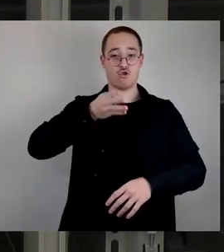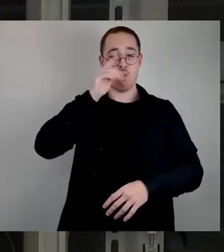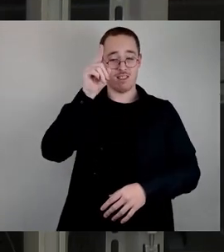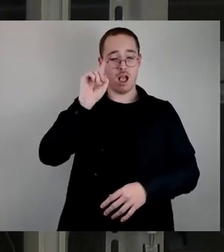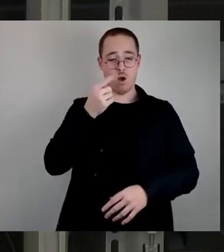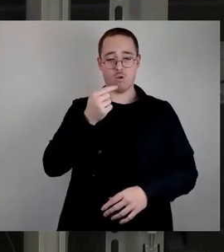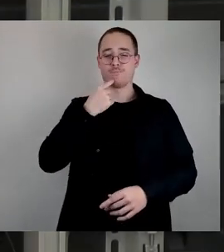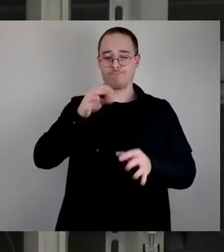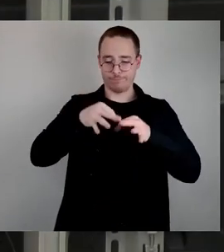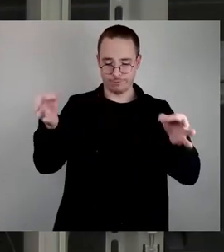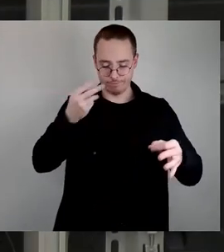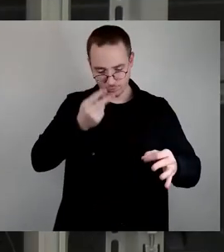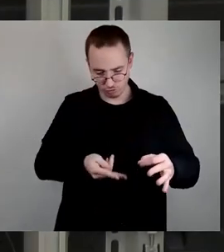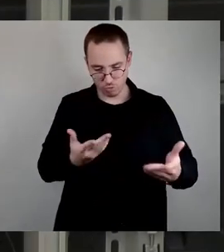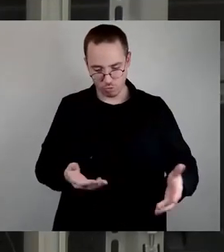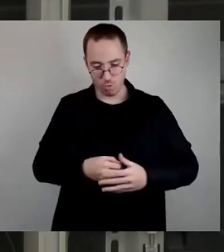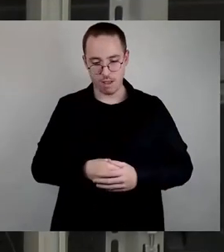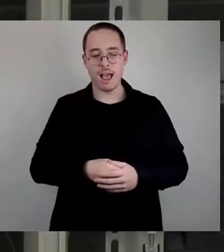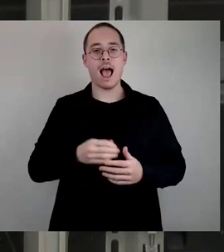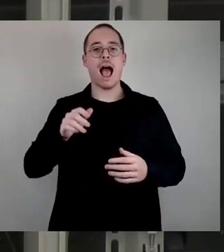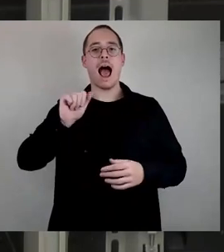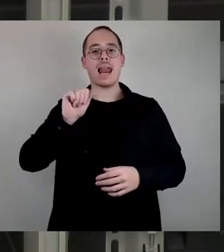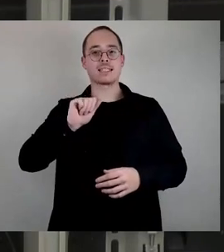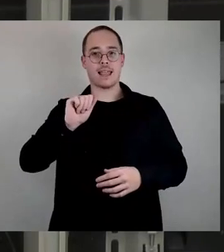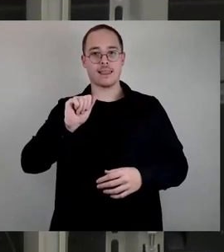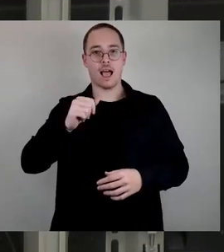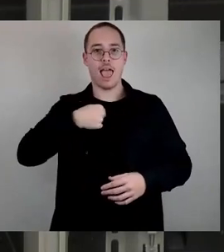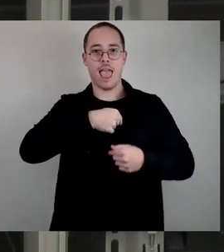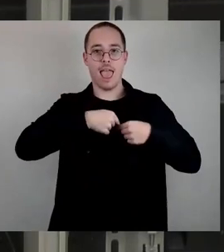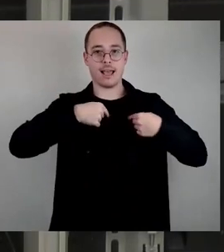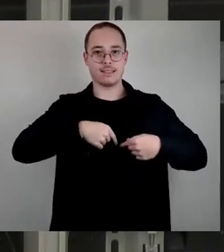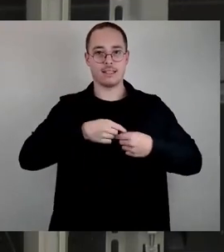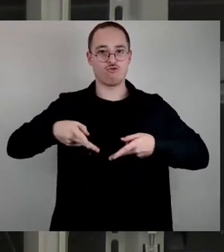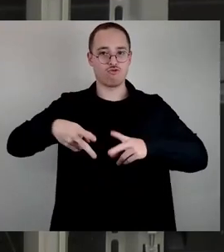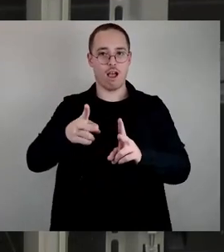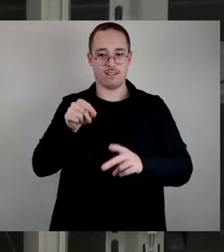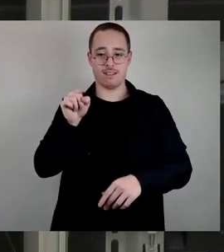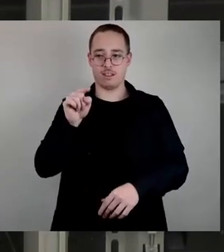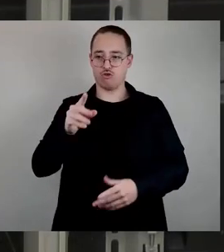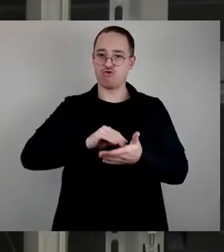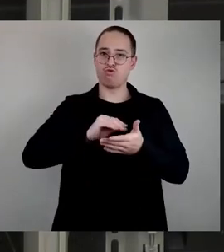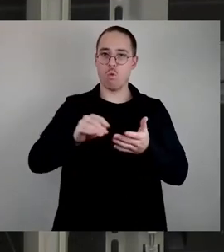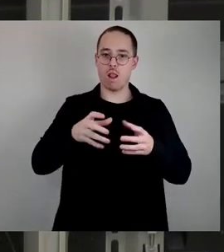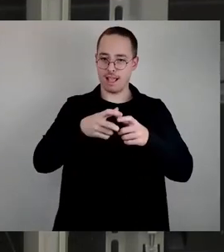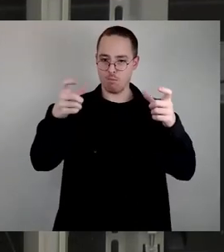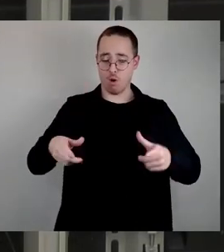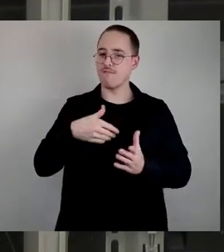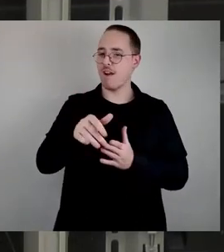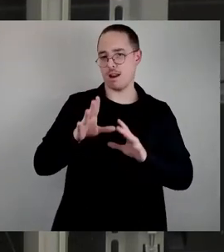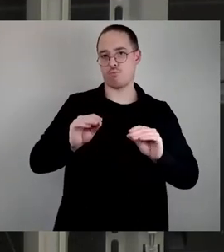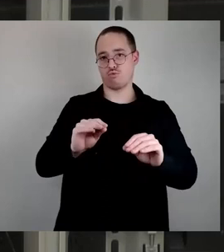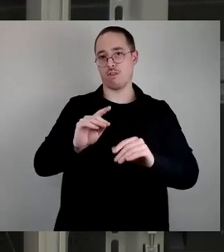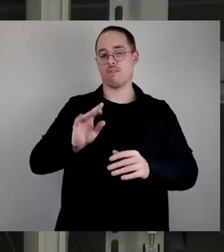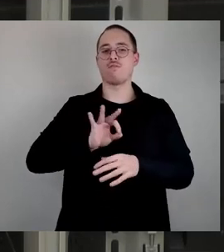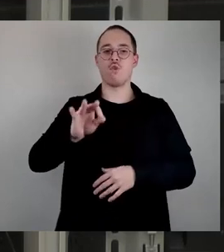gebracht, dass die Alexander Herzenstraße als Schulgebäude weiter genutzt wird und auch für die fünften und sechsten Klasse.